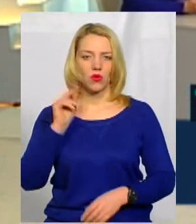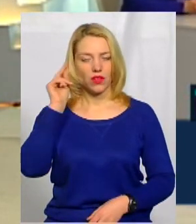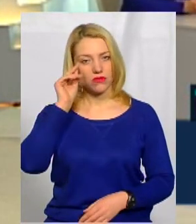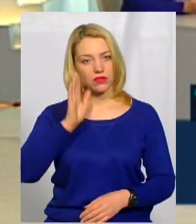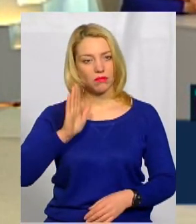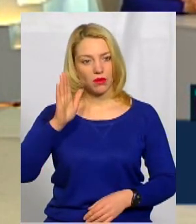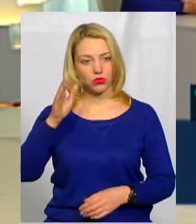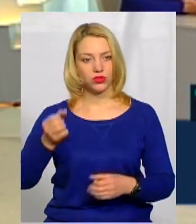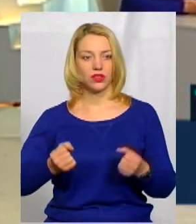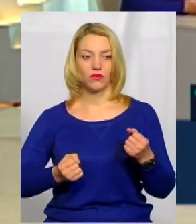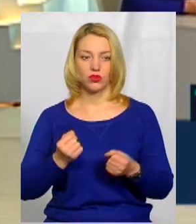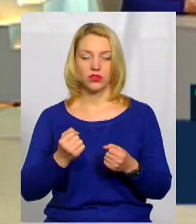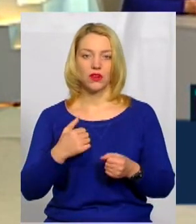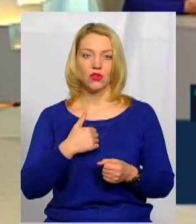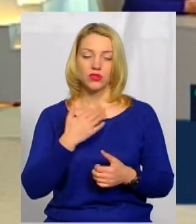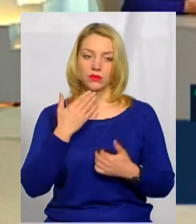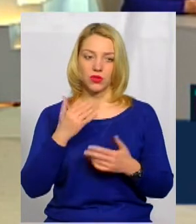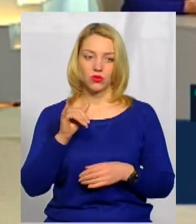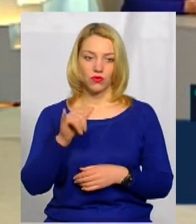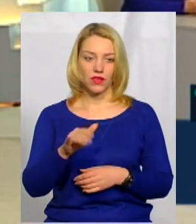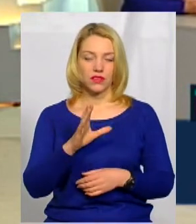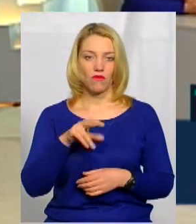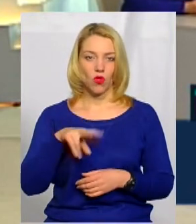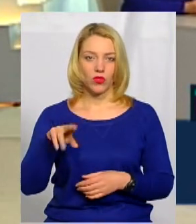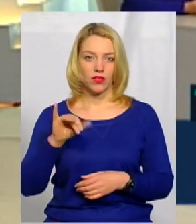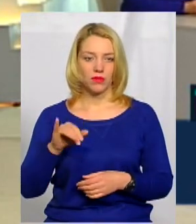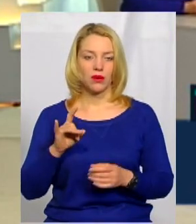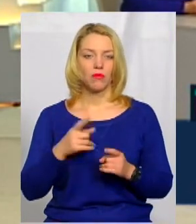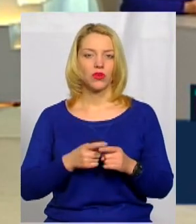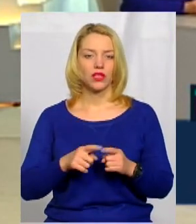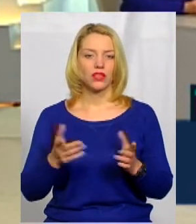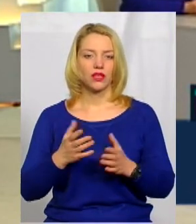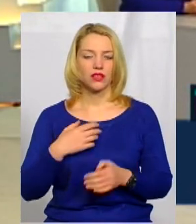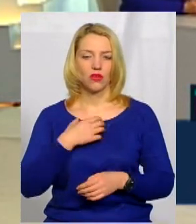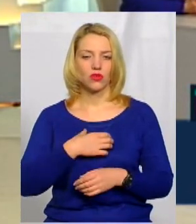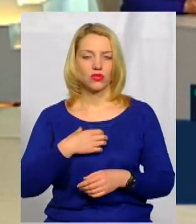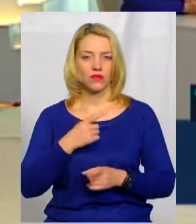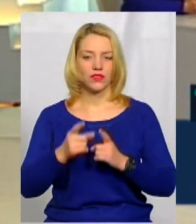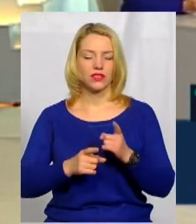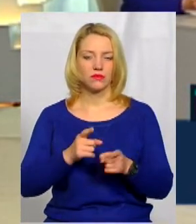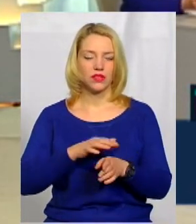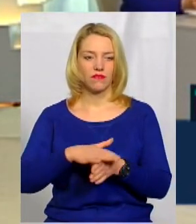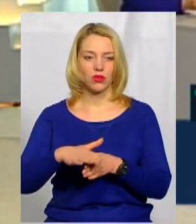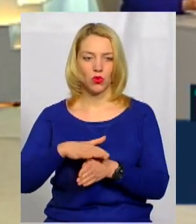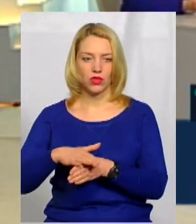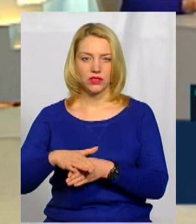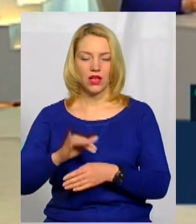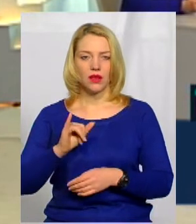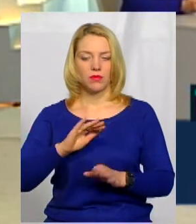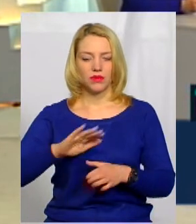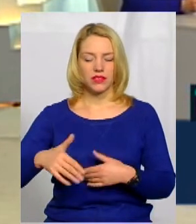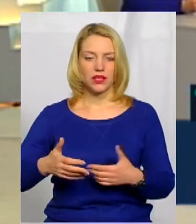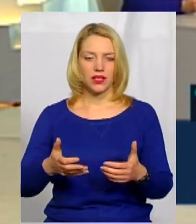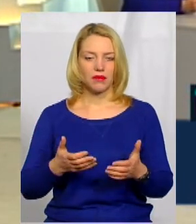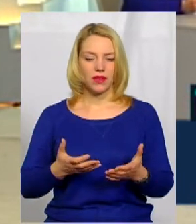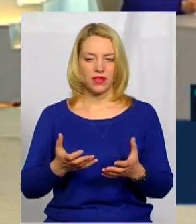майбутніх водіїв, запитаю вас, пане Володимиро, про те, які основні зміни відбулися після набрання